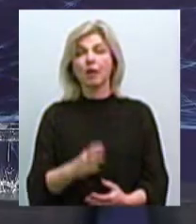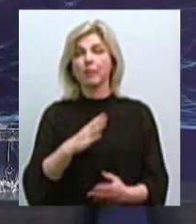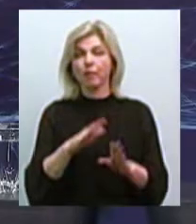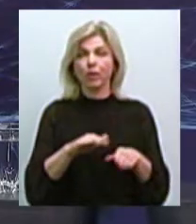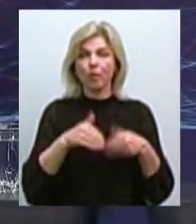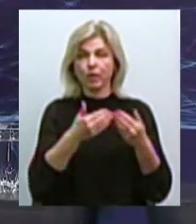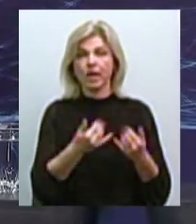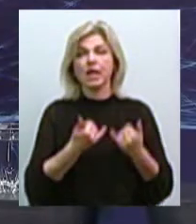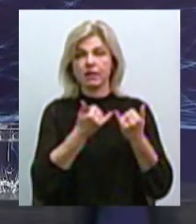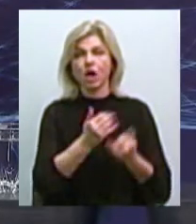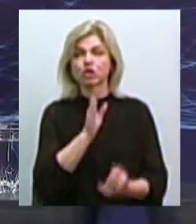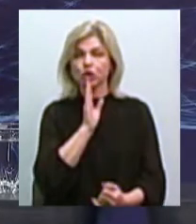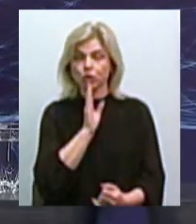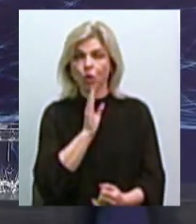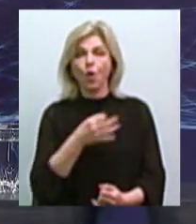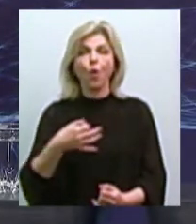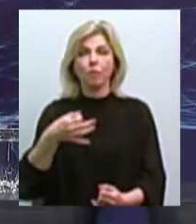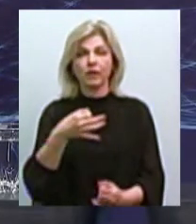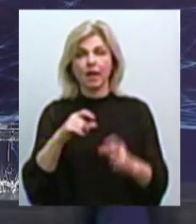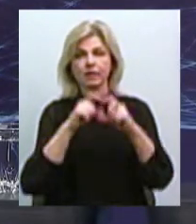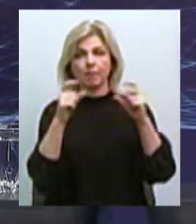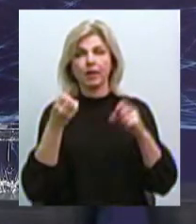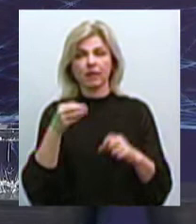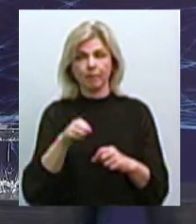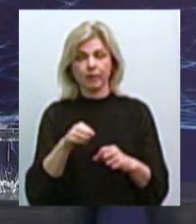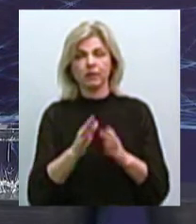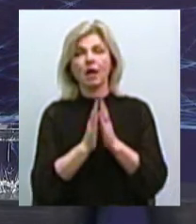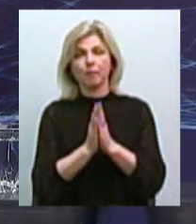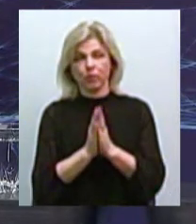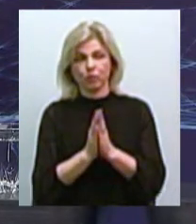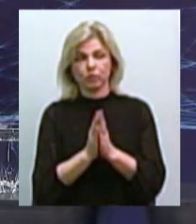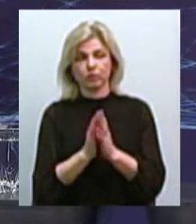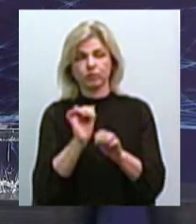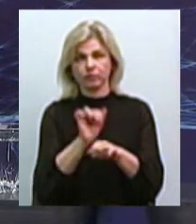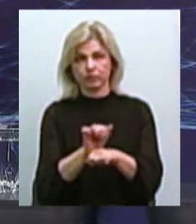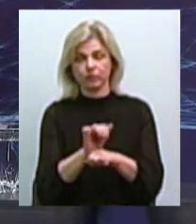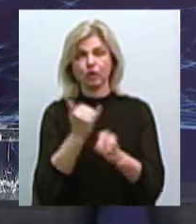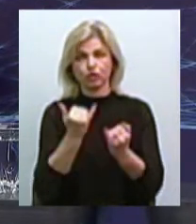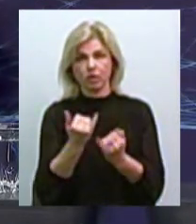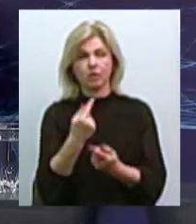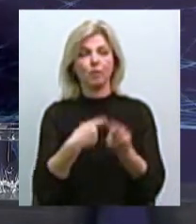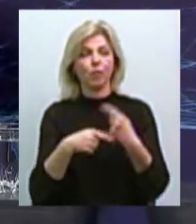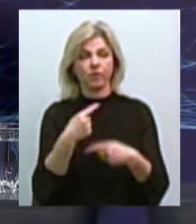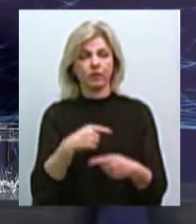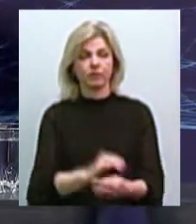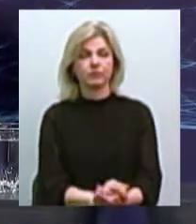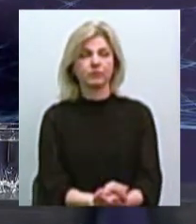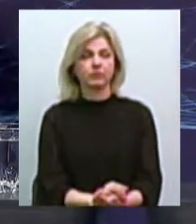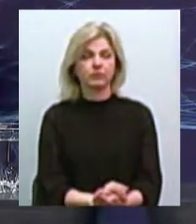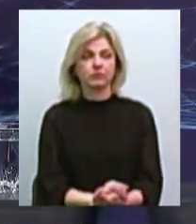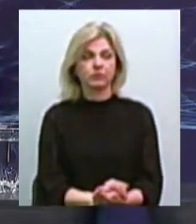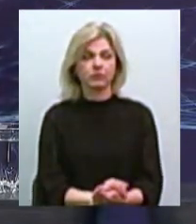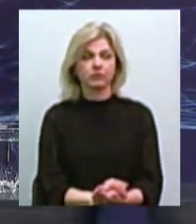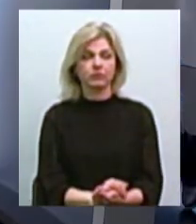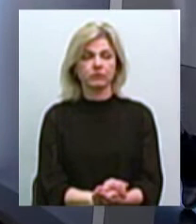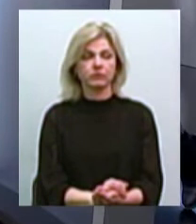жінок, це обласний департамент. Зараз ми повернемось, Анастасія, і, будь ласка, Великій Коренній, хотів ще, говорючи